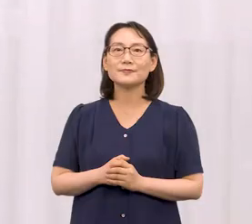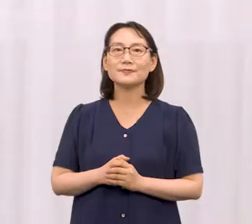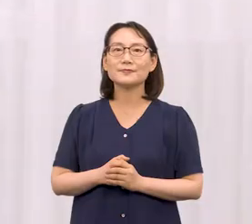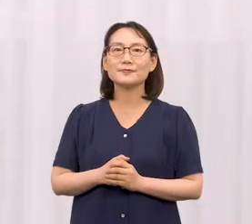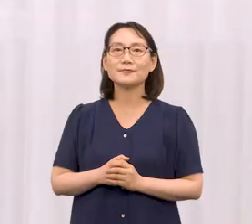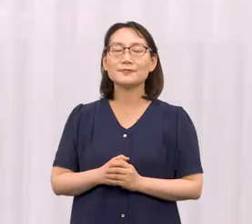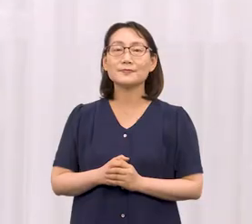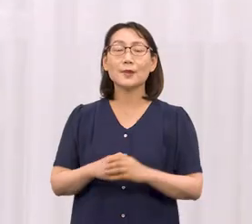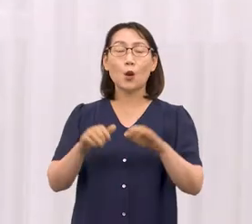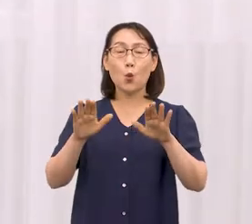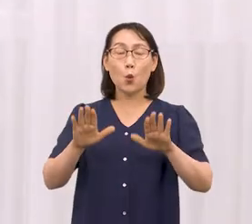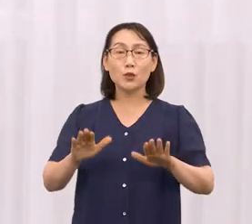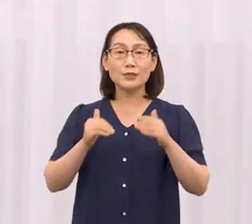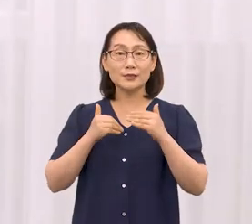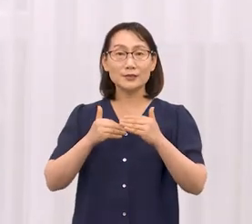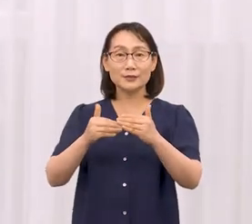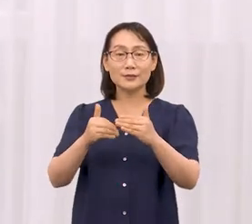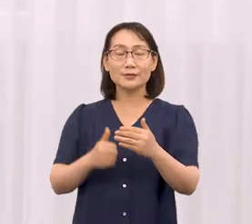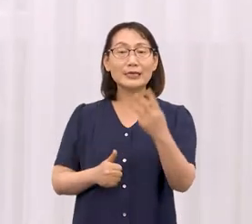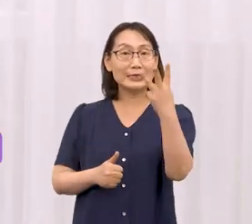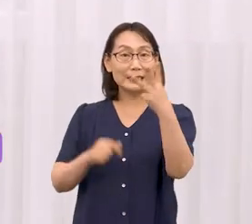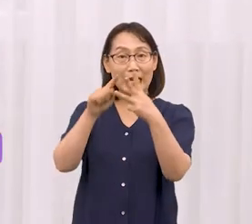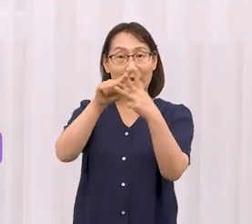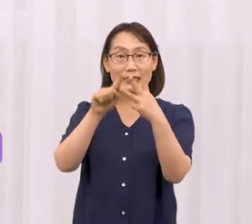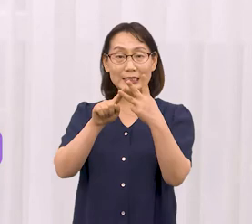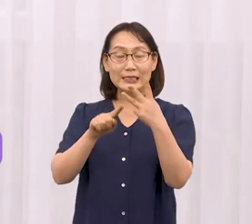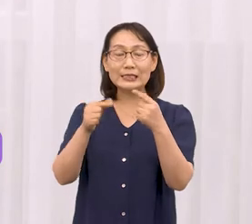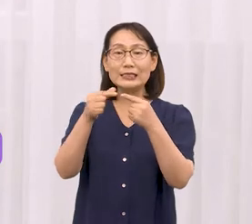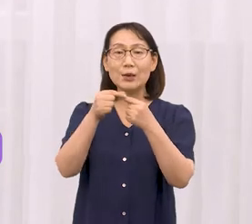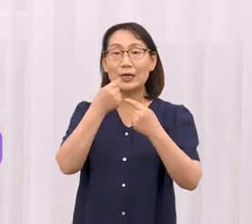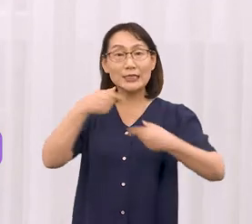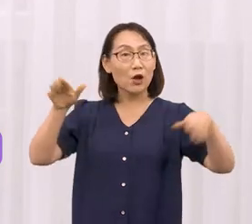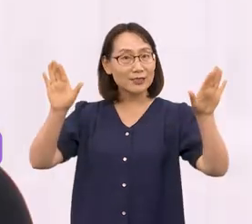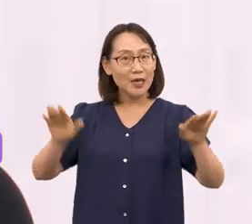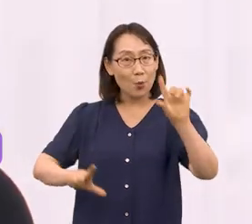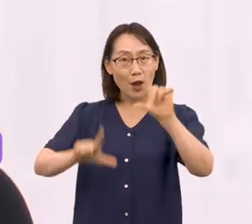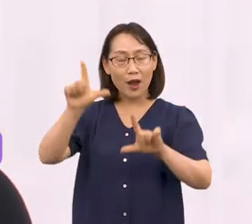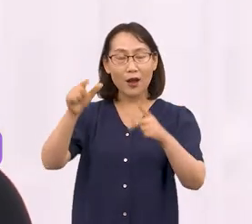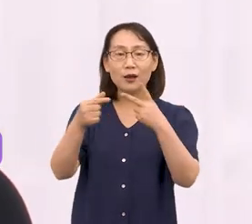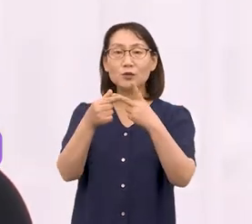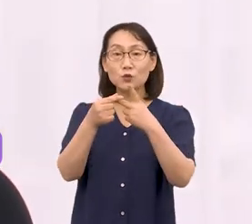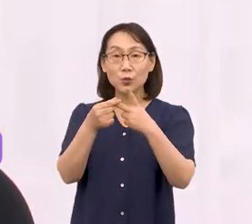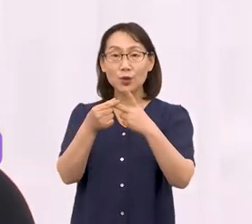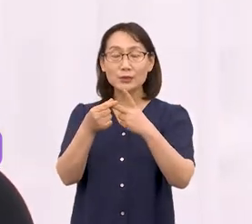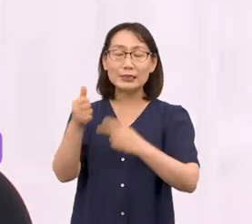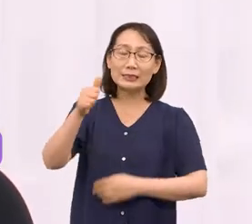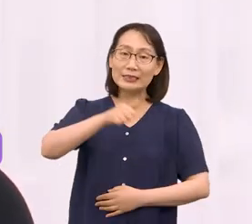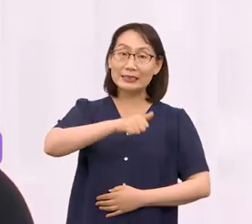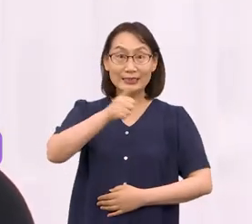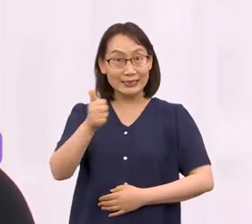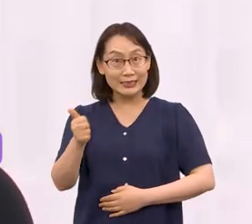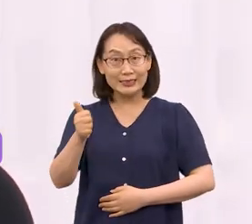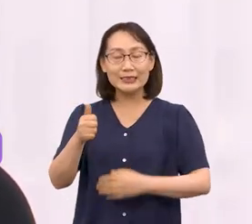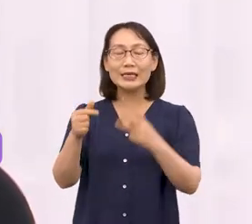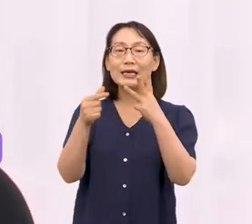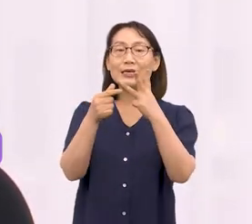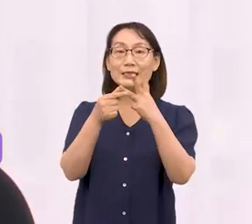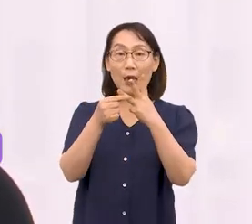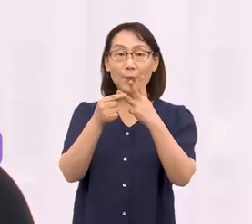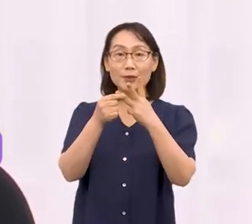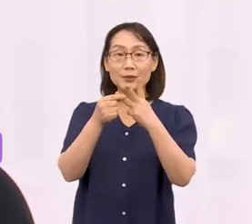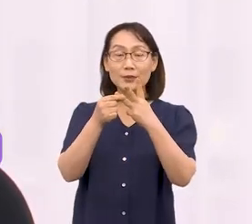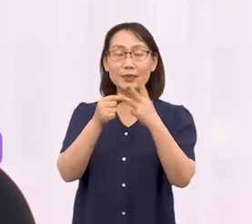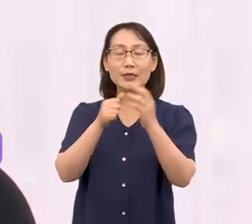오늘 진행할 동작은 총 세 가지로 첫 번째는 천사, 두 번째는 상체 돌리기, 세